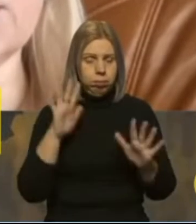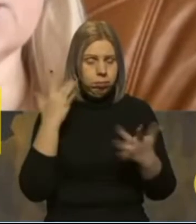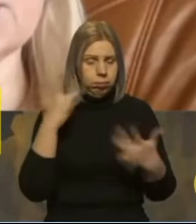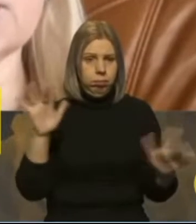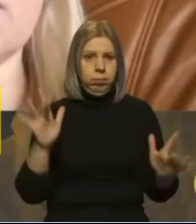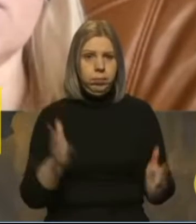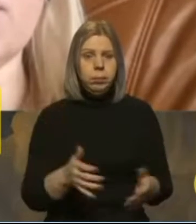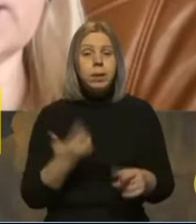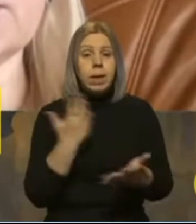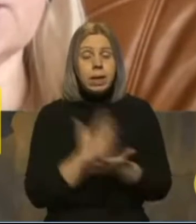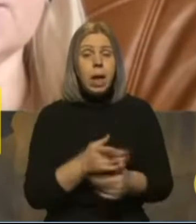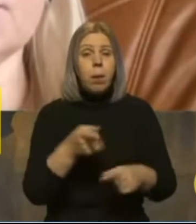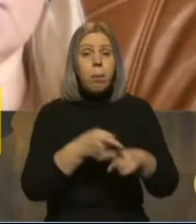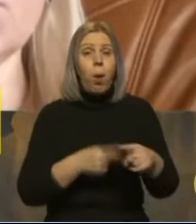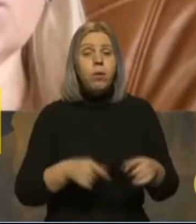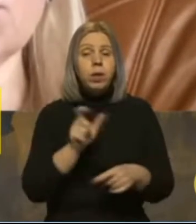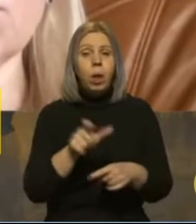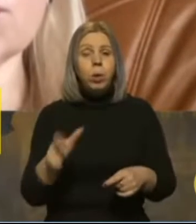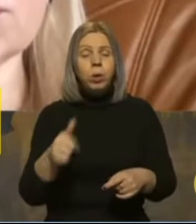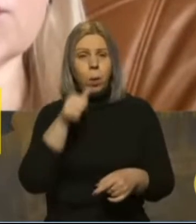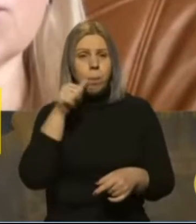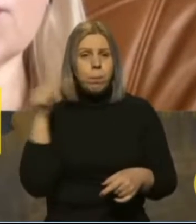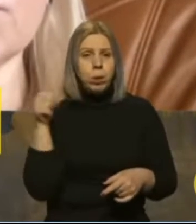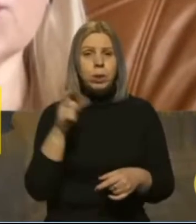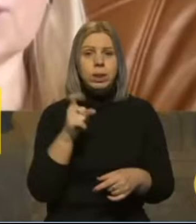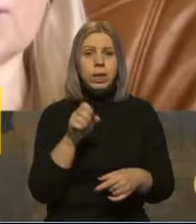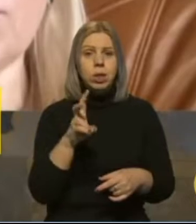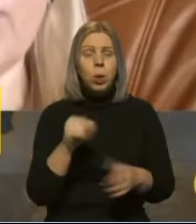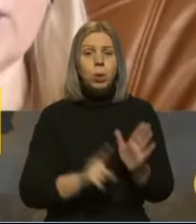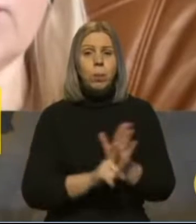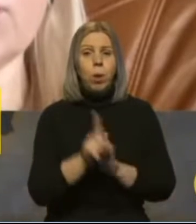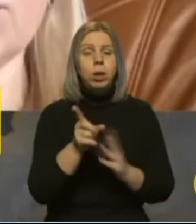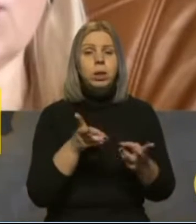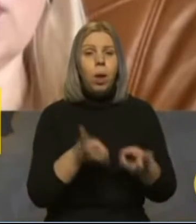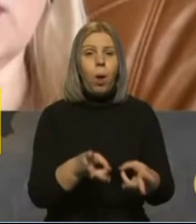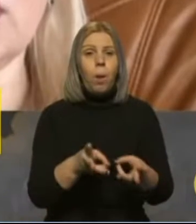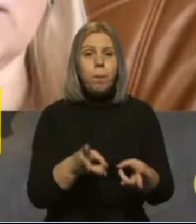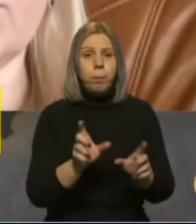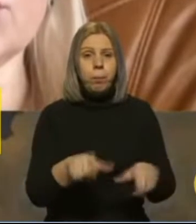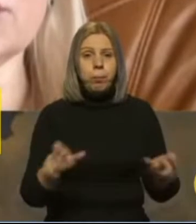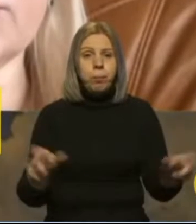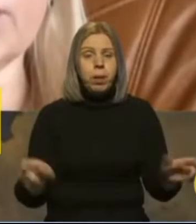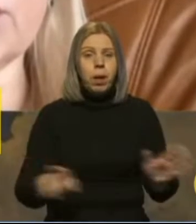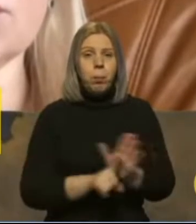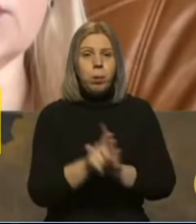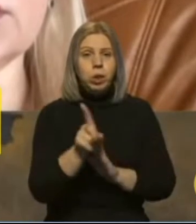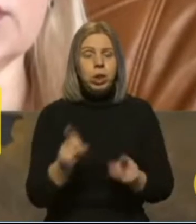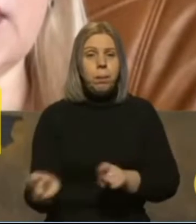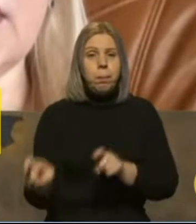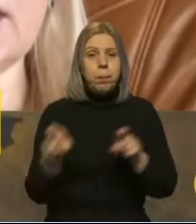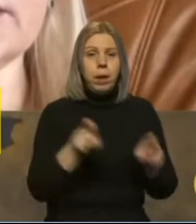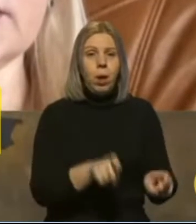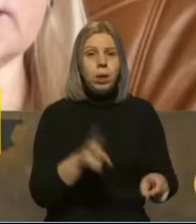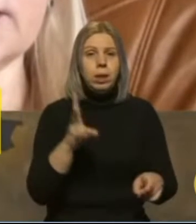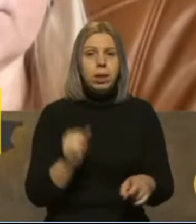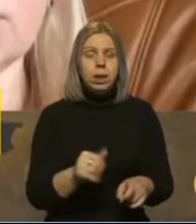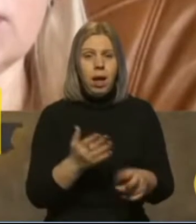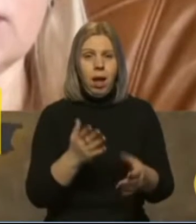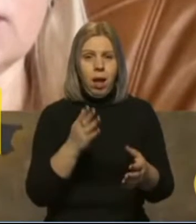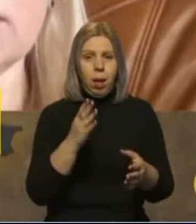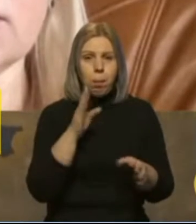Є частина громад, які ще в минулому сезоні почали опалювати, почали переходити на